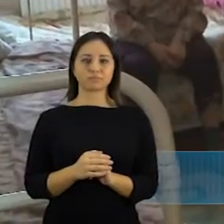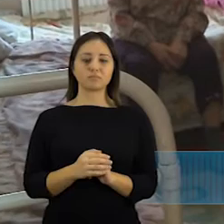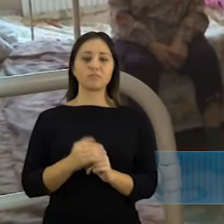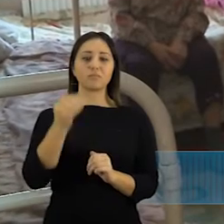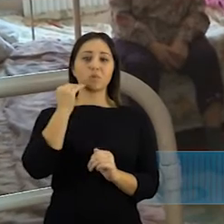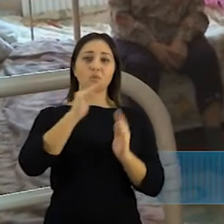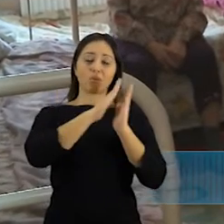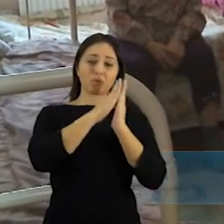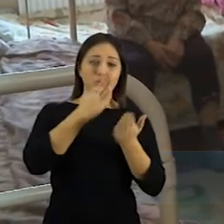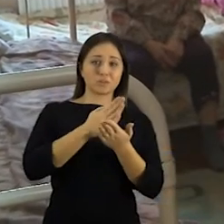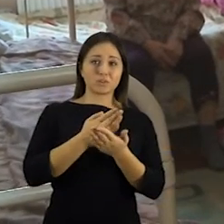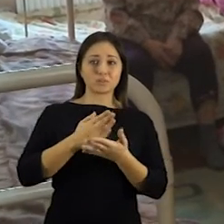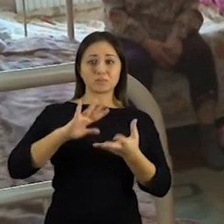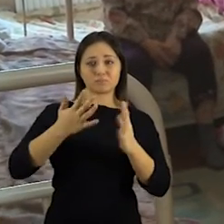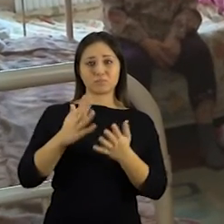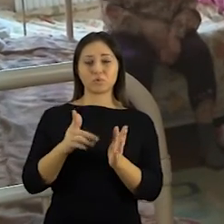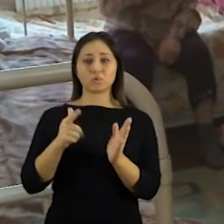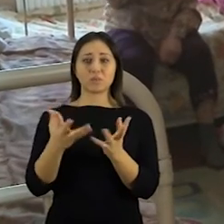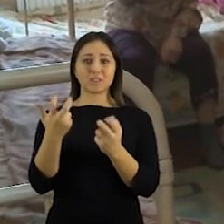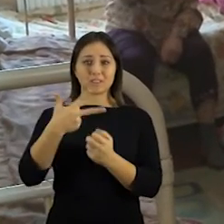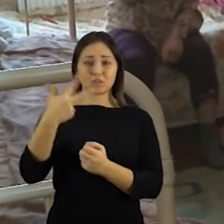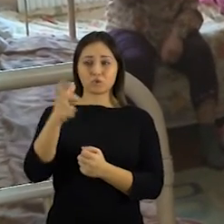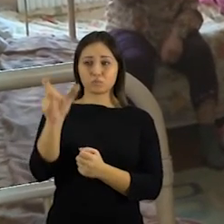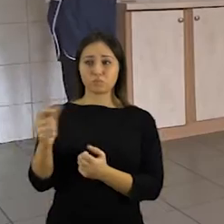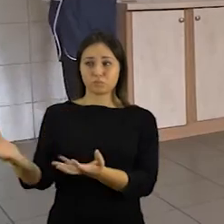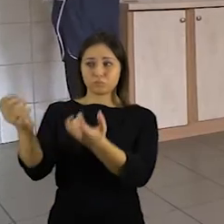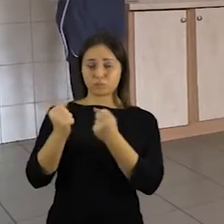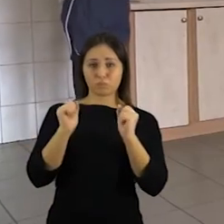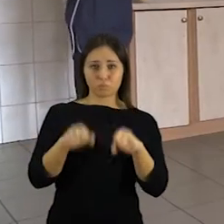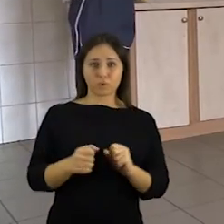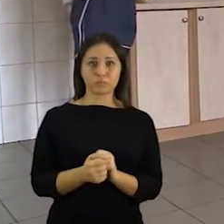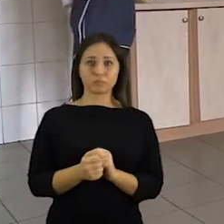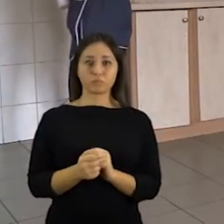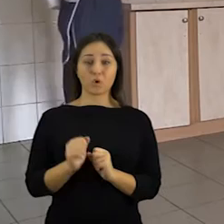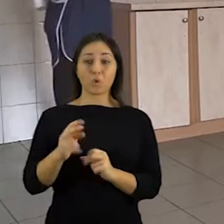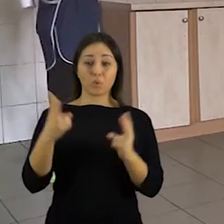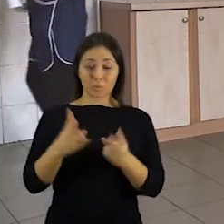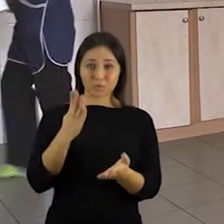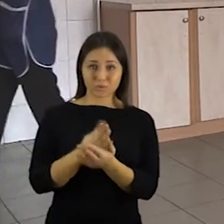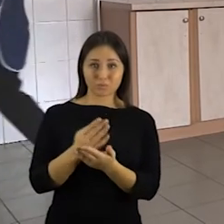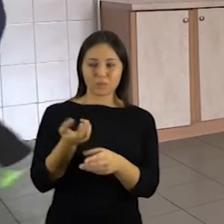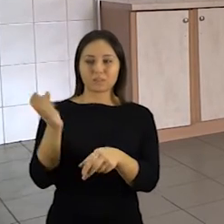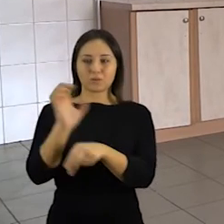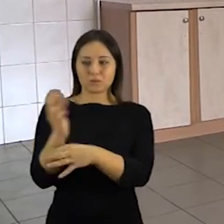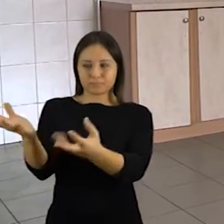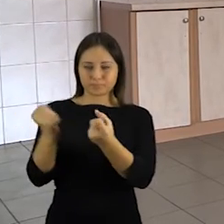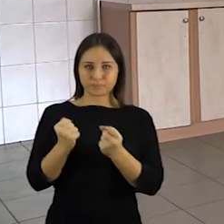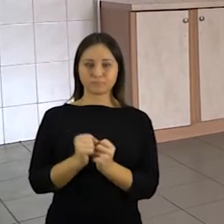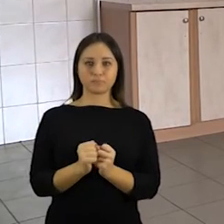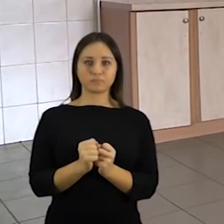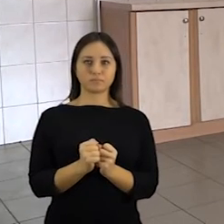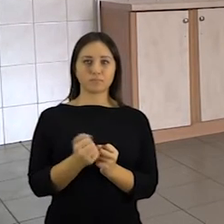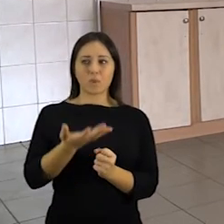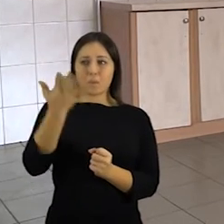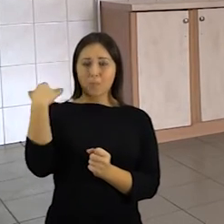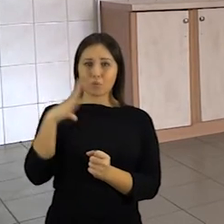Šiaulių nakvynės namuose be nuo latinių gyventojų dar gali prisiglausti apie 30 žmonių. Esant reikalui galima priimti ir daugiau. Prieš penkerius